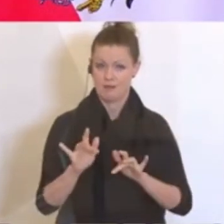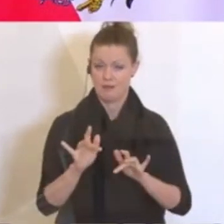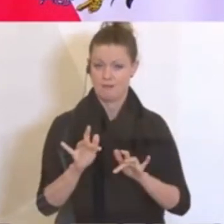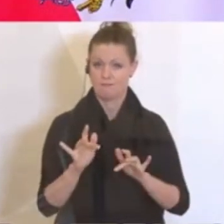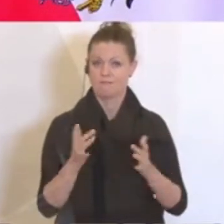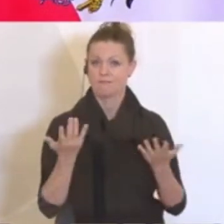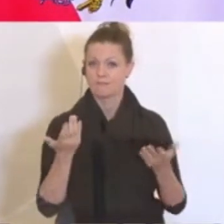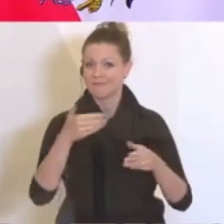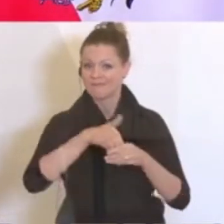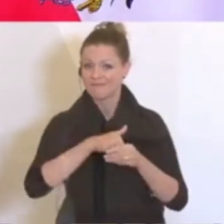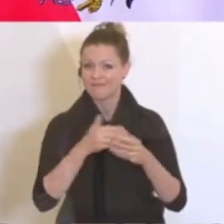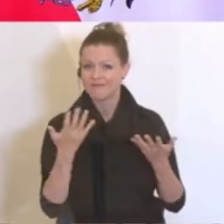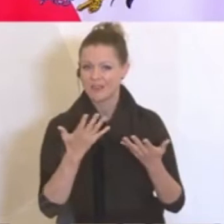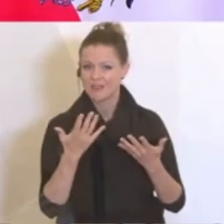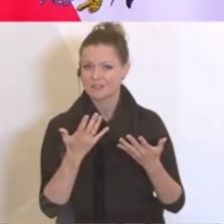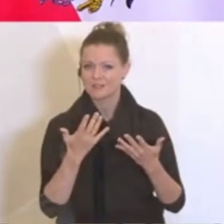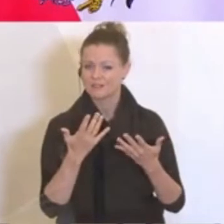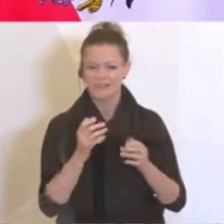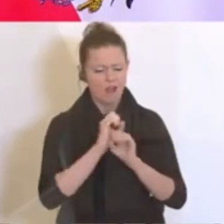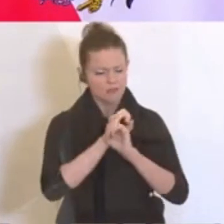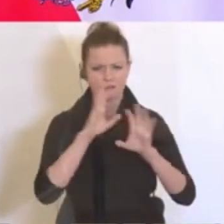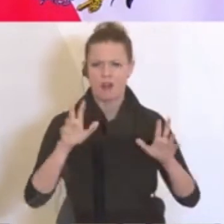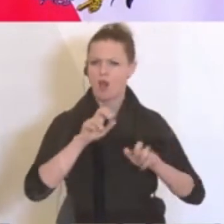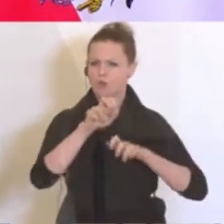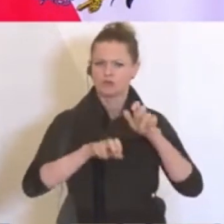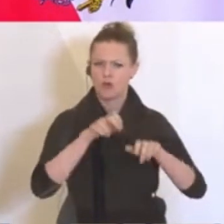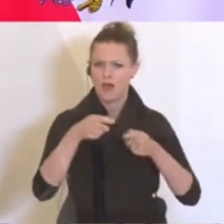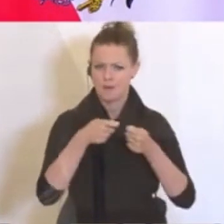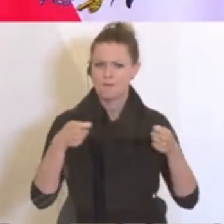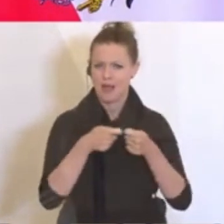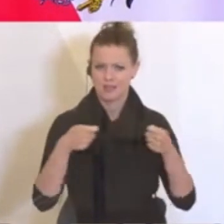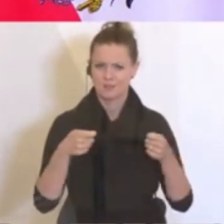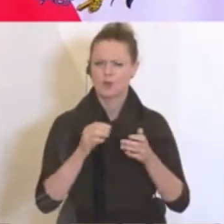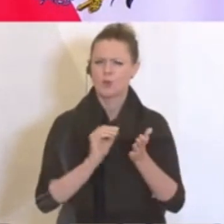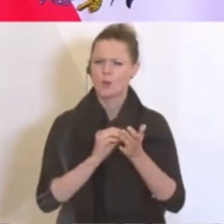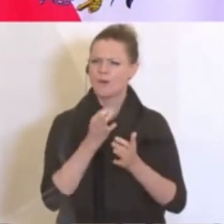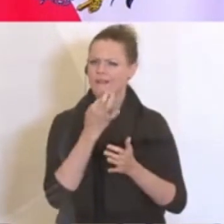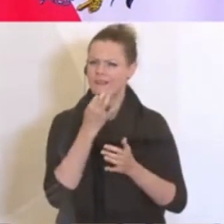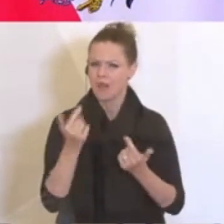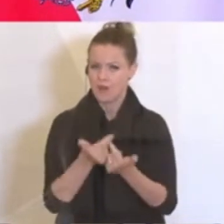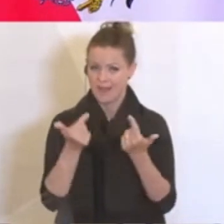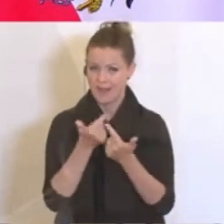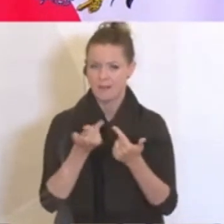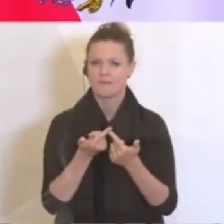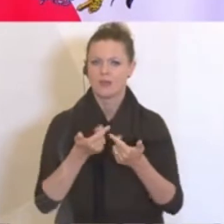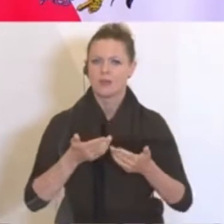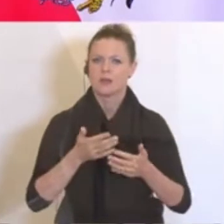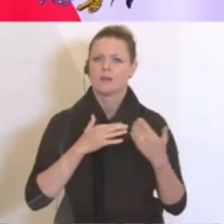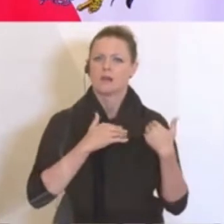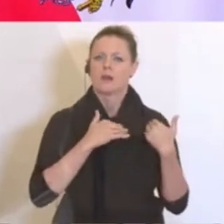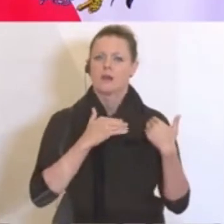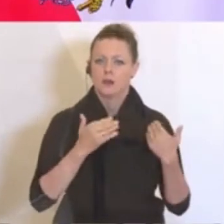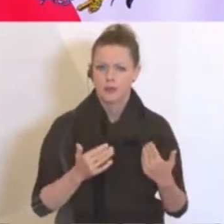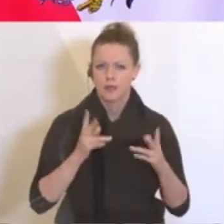darin, hier ganz klar mit steuerlichen Maßnahmen in erster Linie, die ja noch ausgeführt werden, Erleichterungen zu schaffen. Manche sind